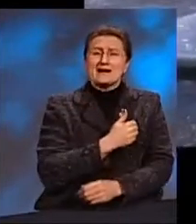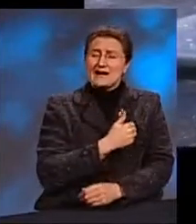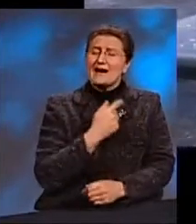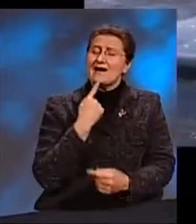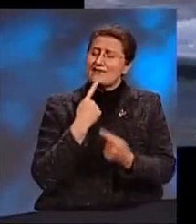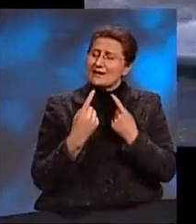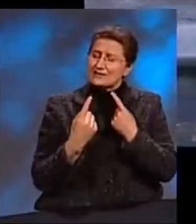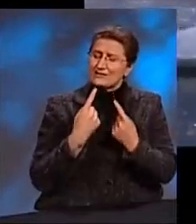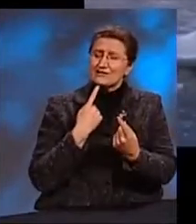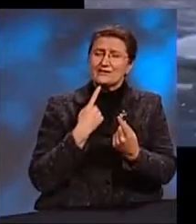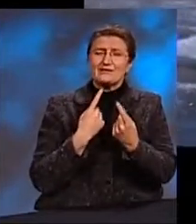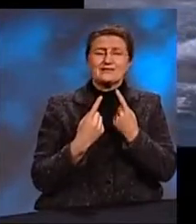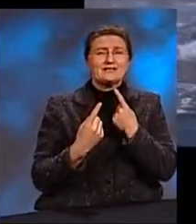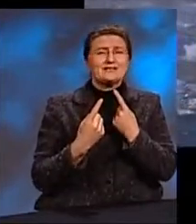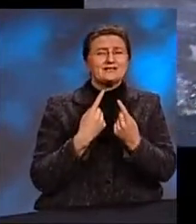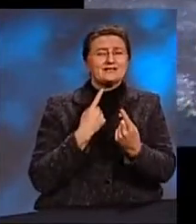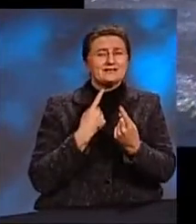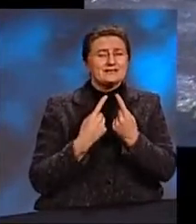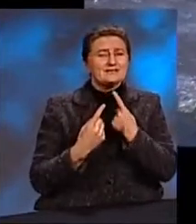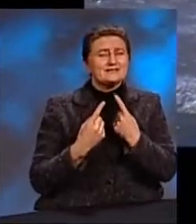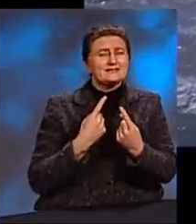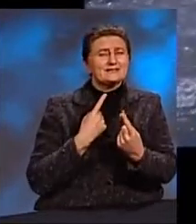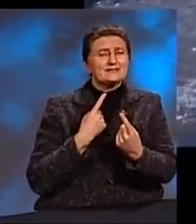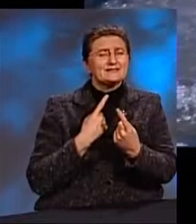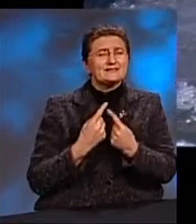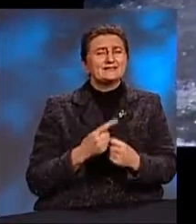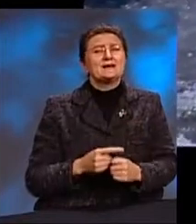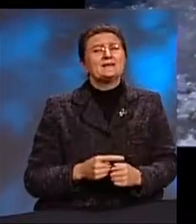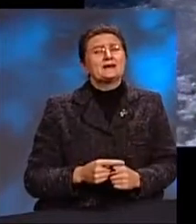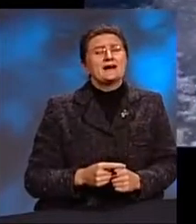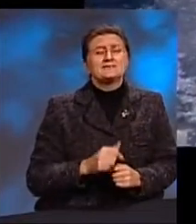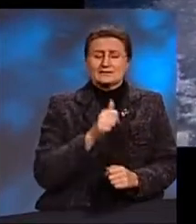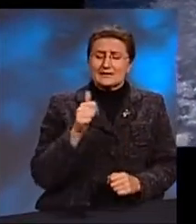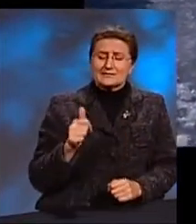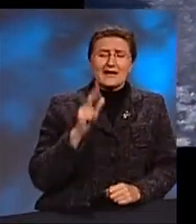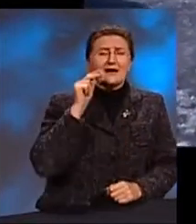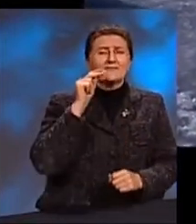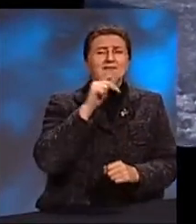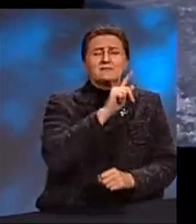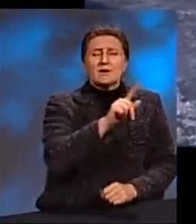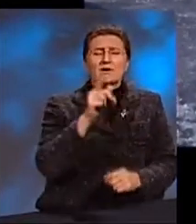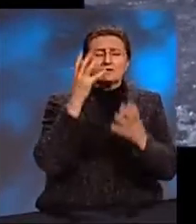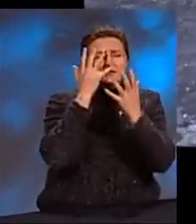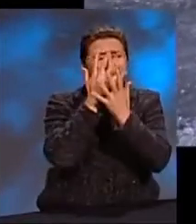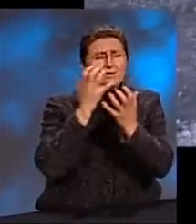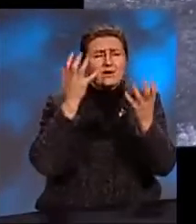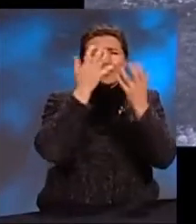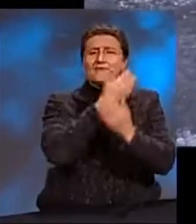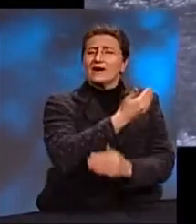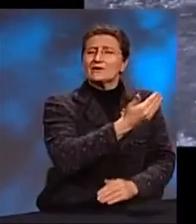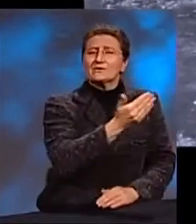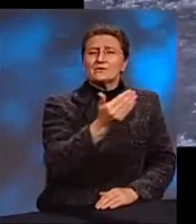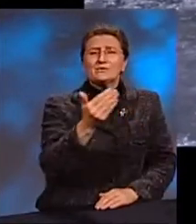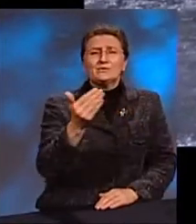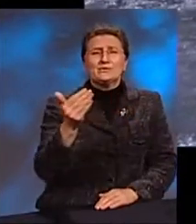поговорить В час, когда темно Темно,